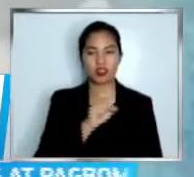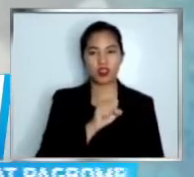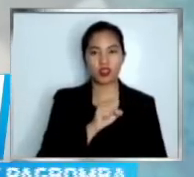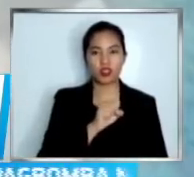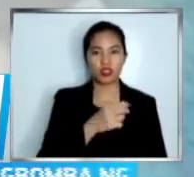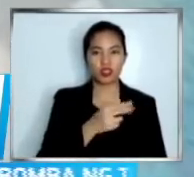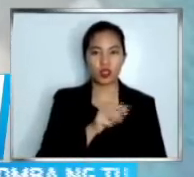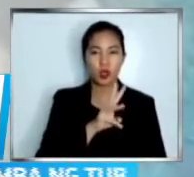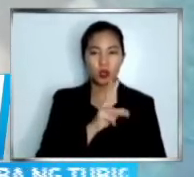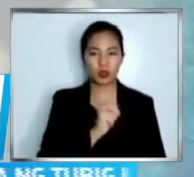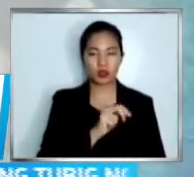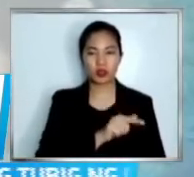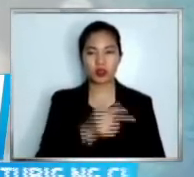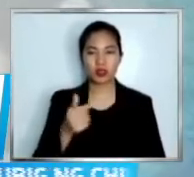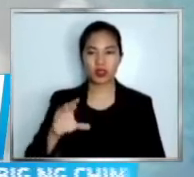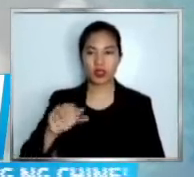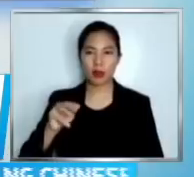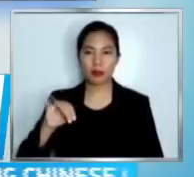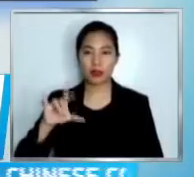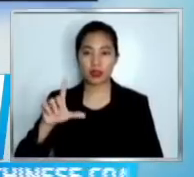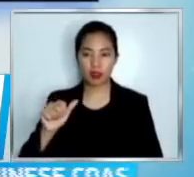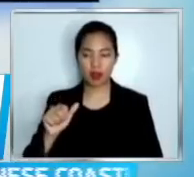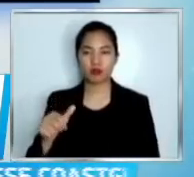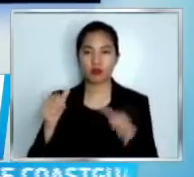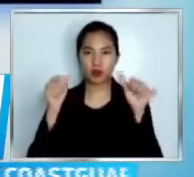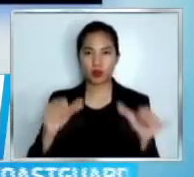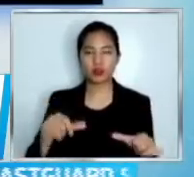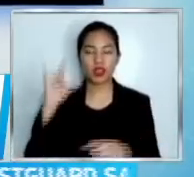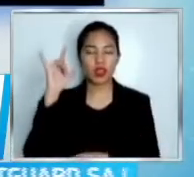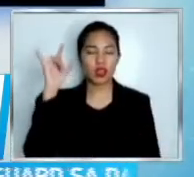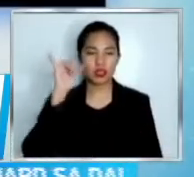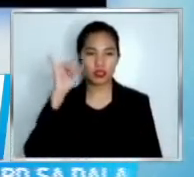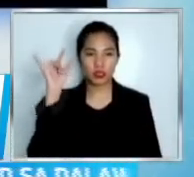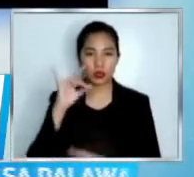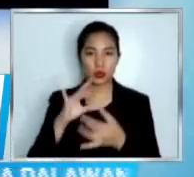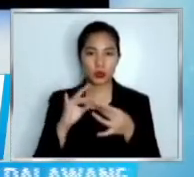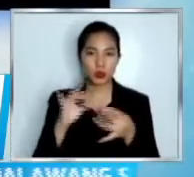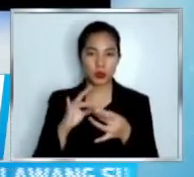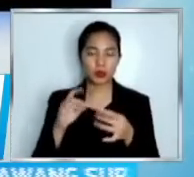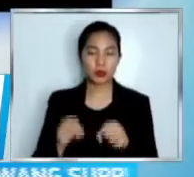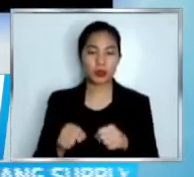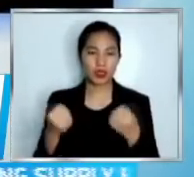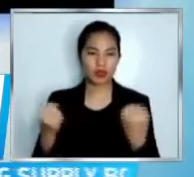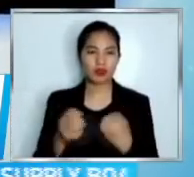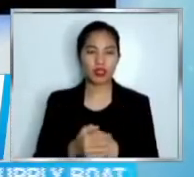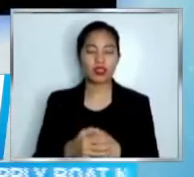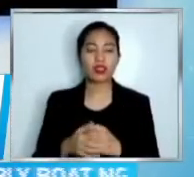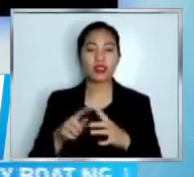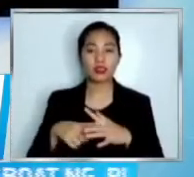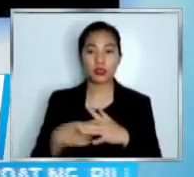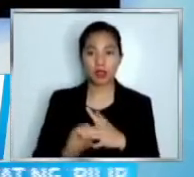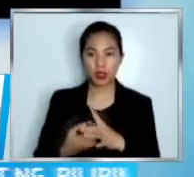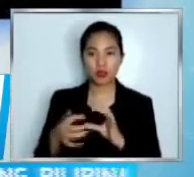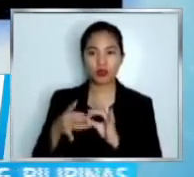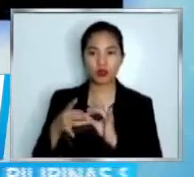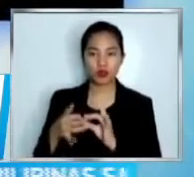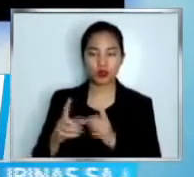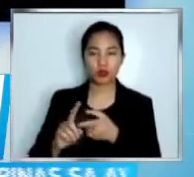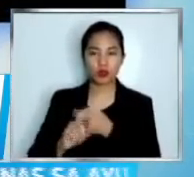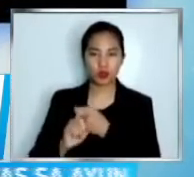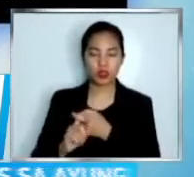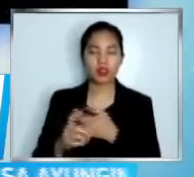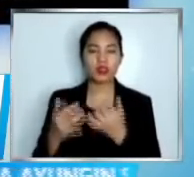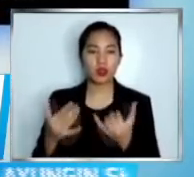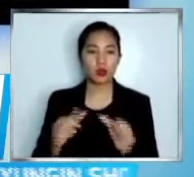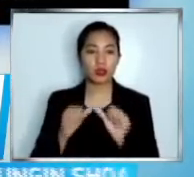na posted sa kani-kanyang IG stories Anila nagsimula ang kanilang relasyon sa pagiging mag-bestfriend at ipagpapatuloy nila ang pagiging